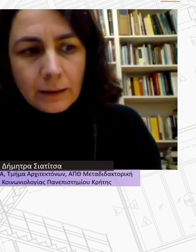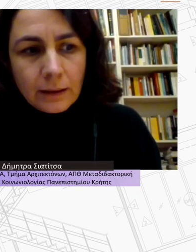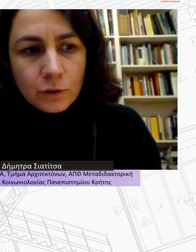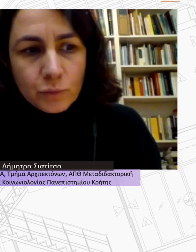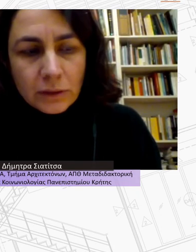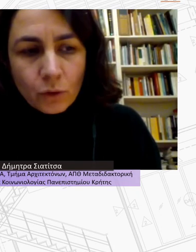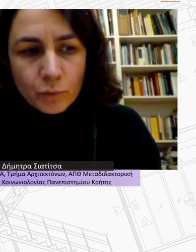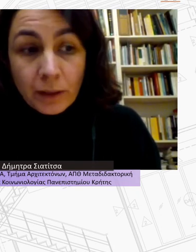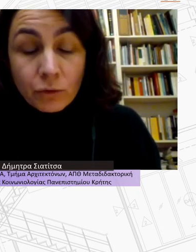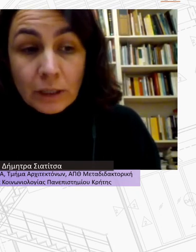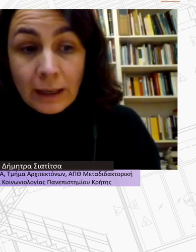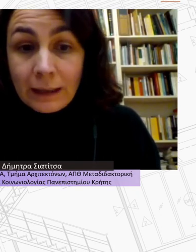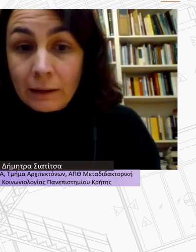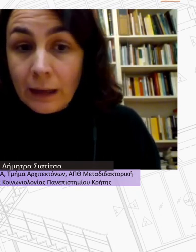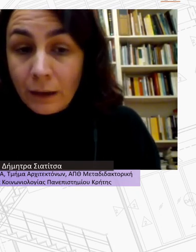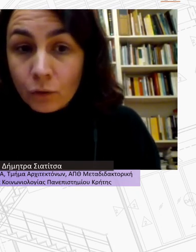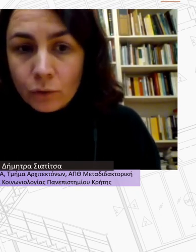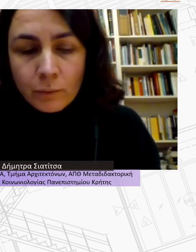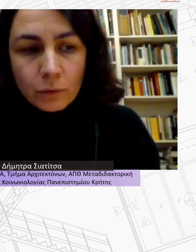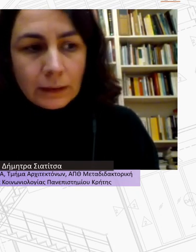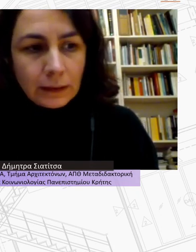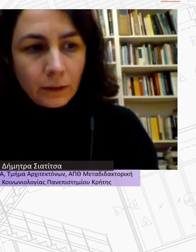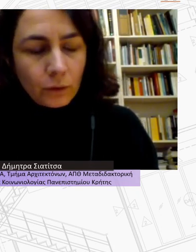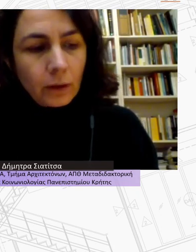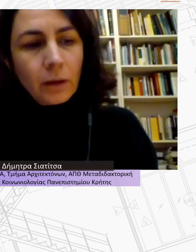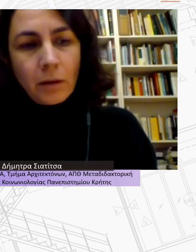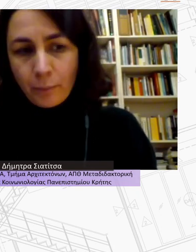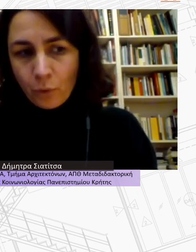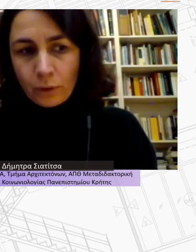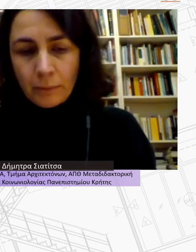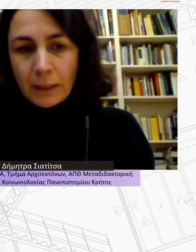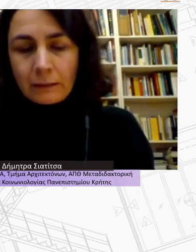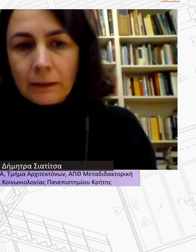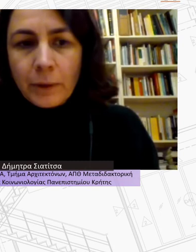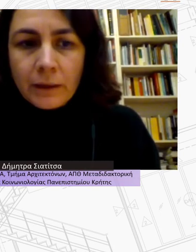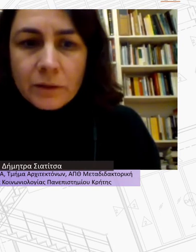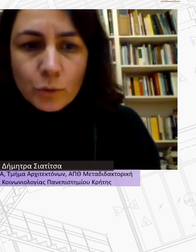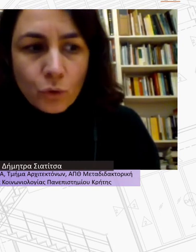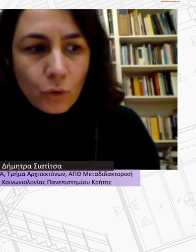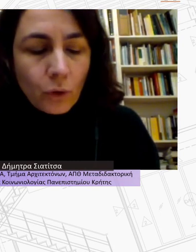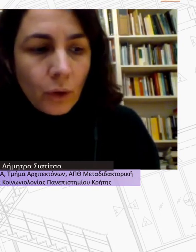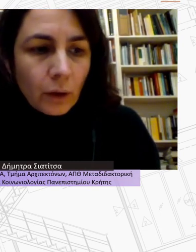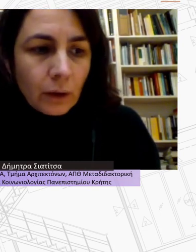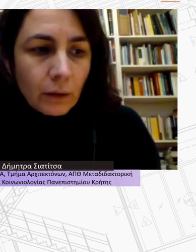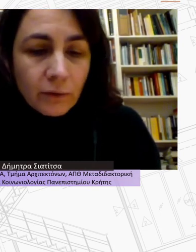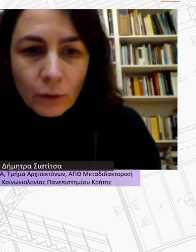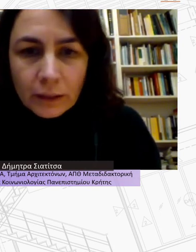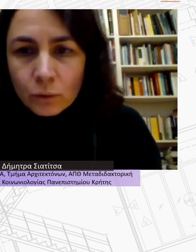υπάρχει και σε χώρες που παραδοσιακά είχαν έλεγχο των τιμών ενικίων με κρατική παρέμβαση όπως το